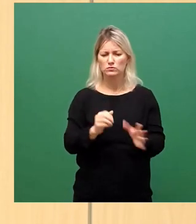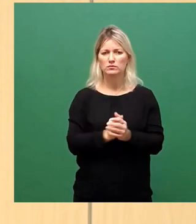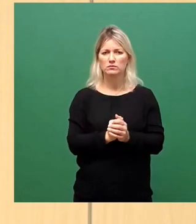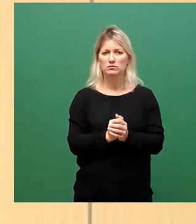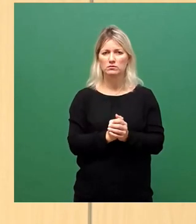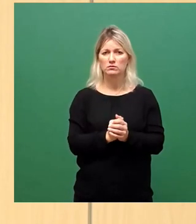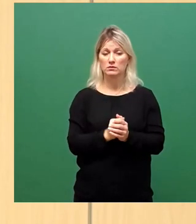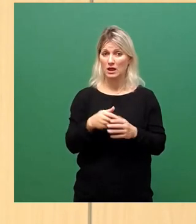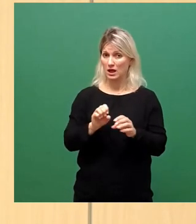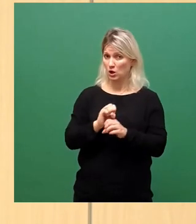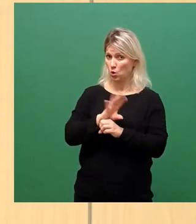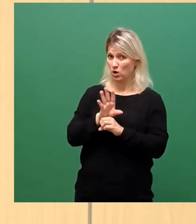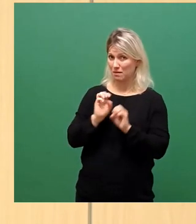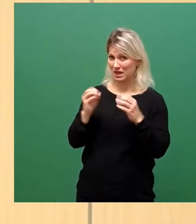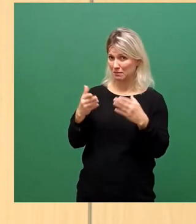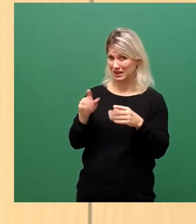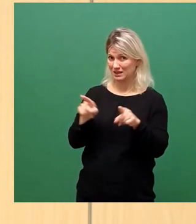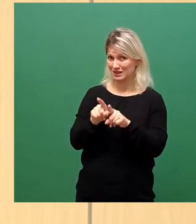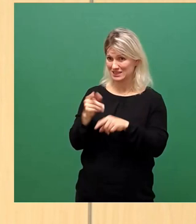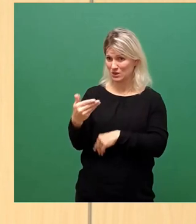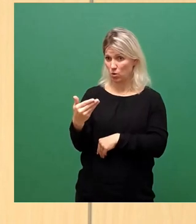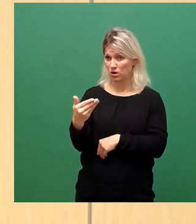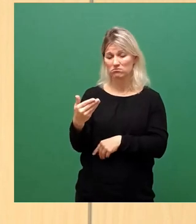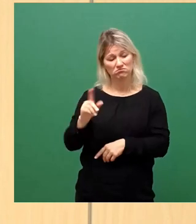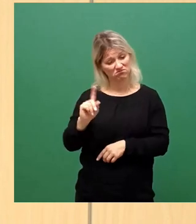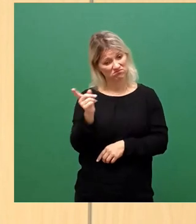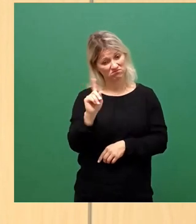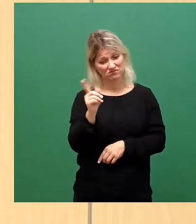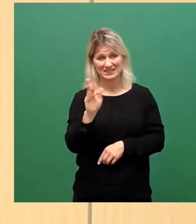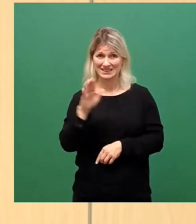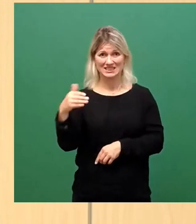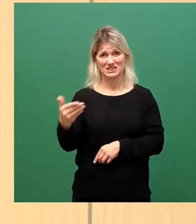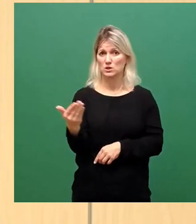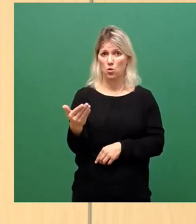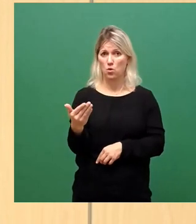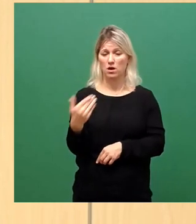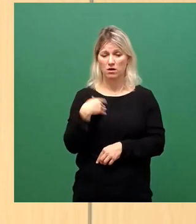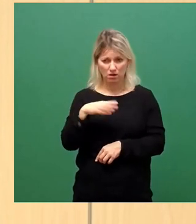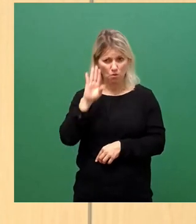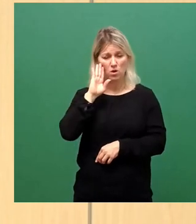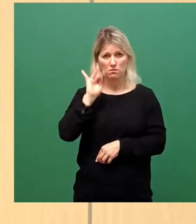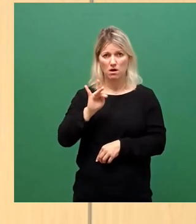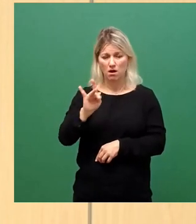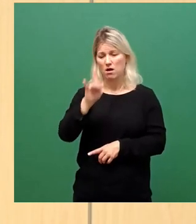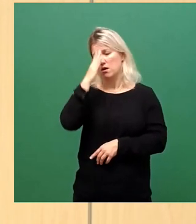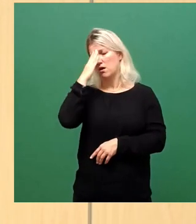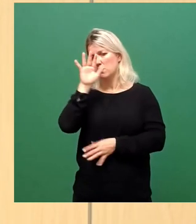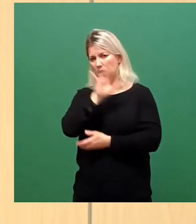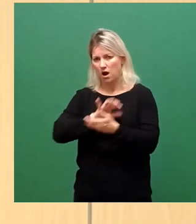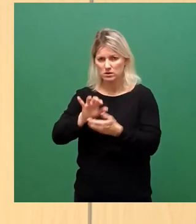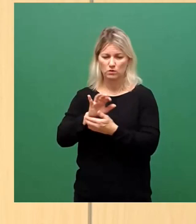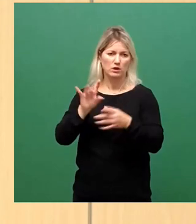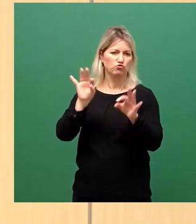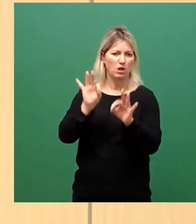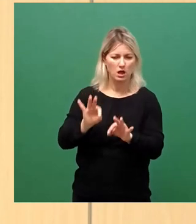Corona-Pandemie? Nein, ganz im Gegenteil. Es ist, wir hören immer wieder, wie katastrophal das ist, wie schlimm das ist und wie brutal das